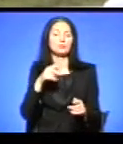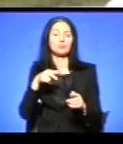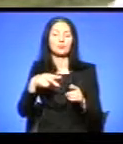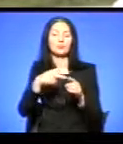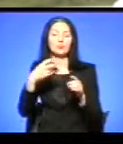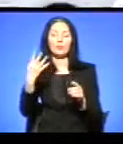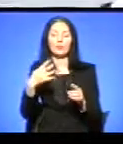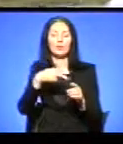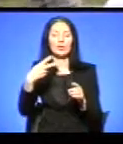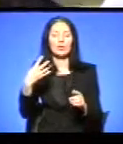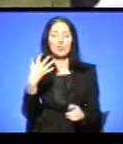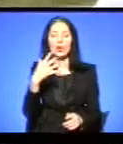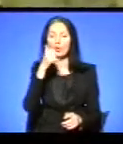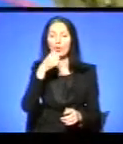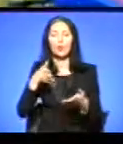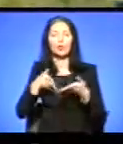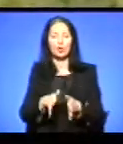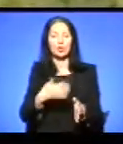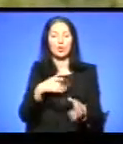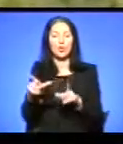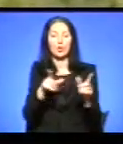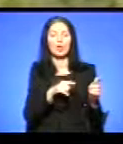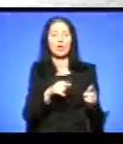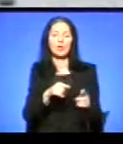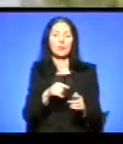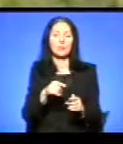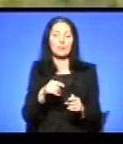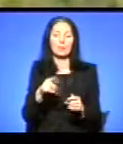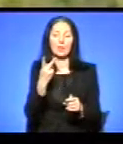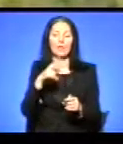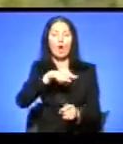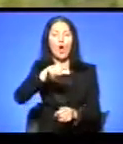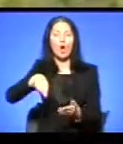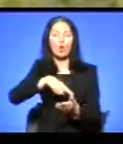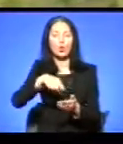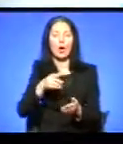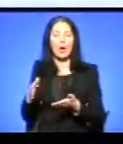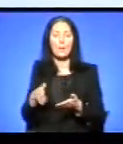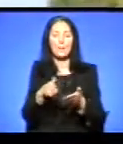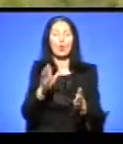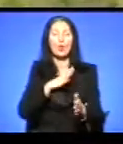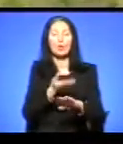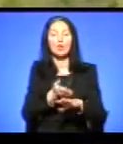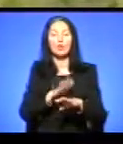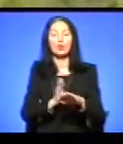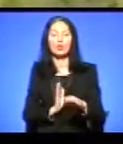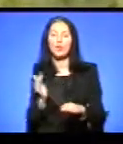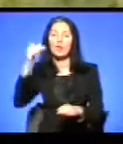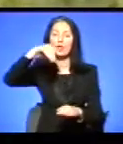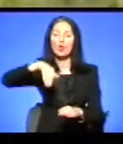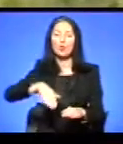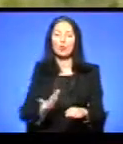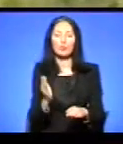Ми проїхали 30 кілометрів два круги. Траса була важкою, тут є і підйоми, і рівнина. Мені вдалося